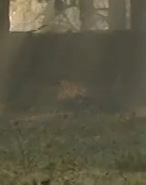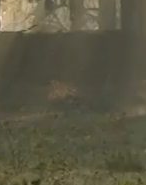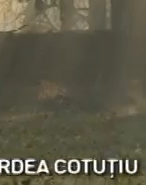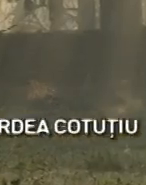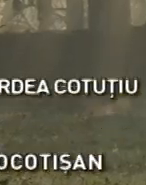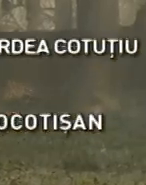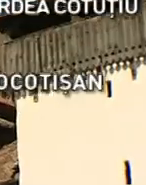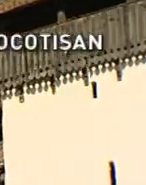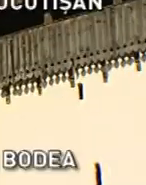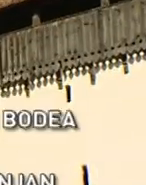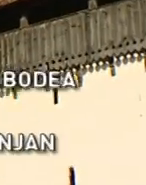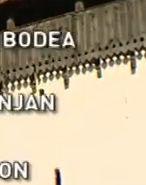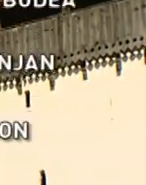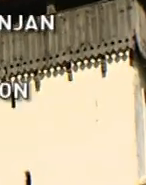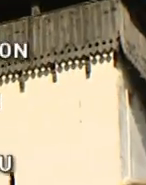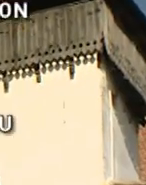Să ne vedem